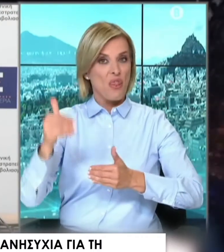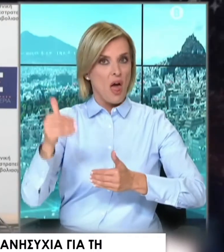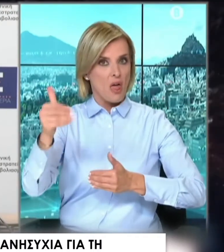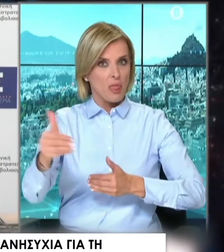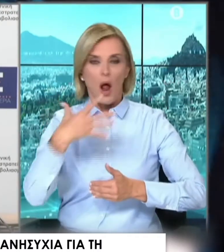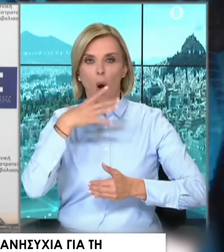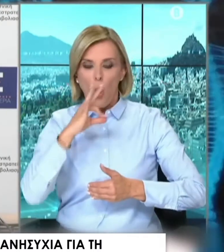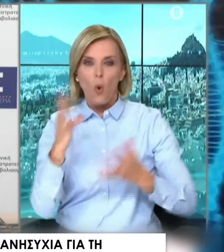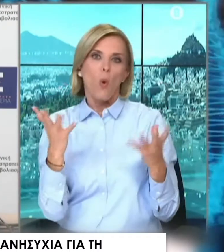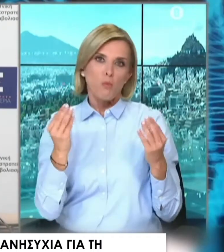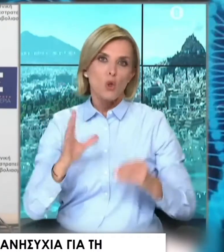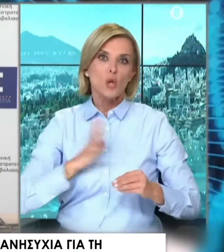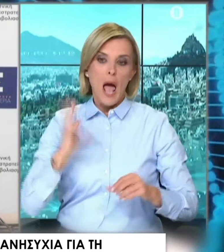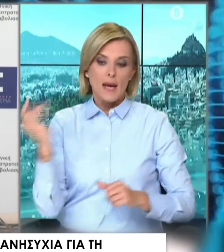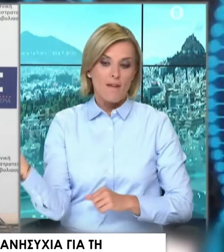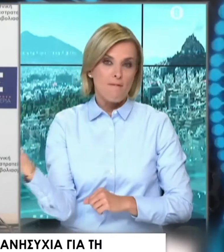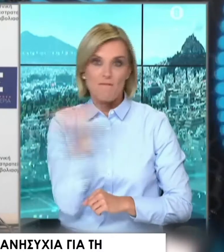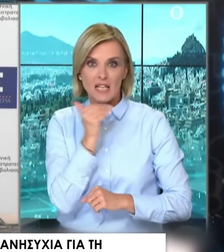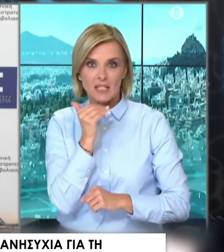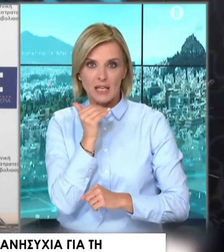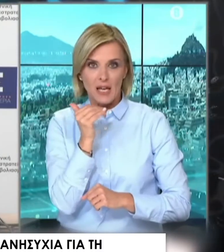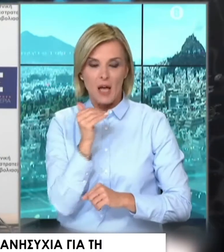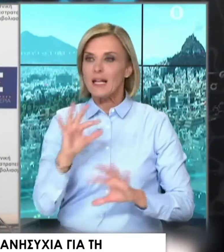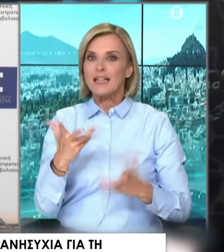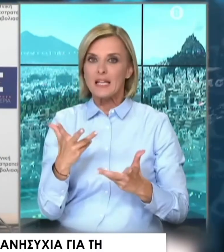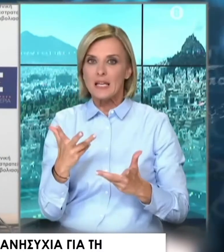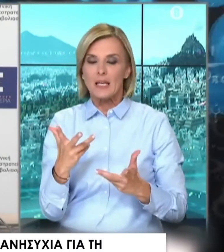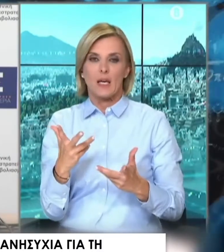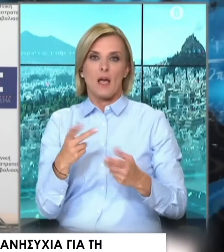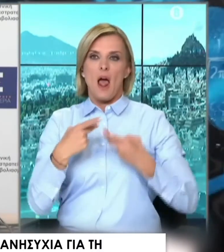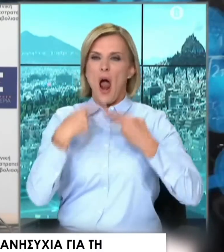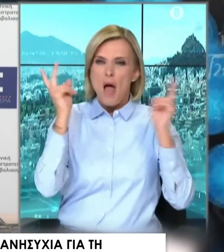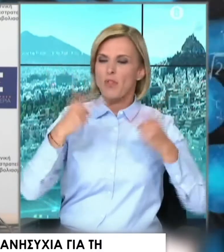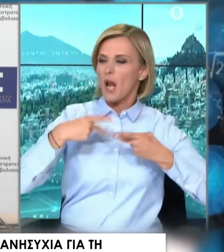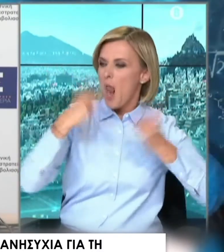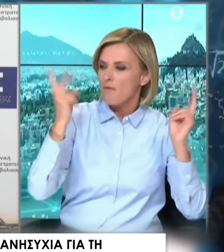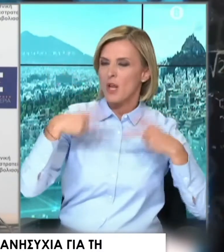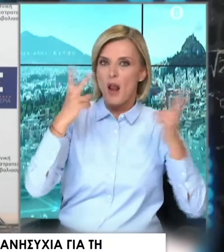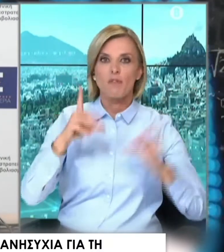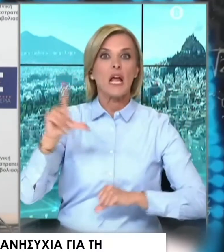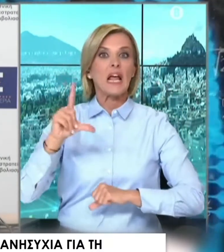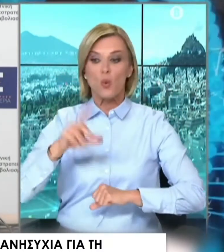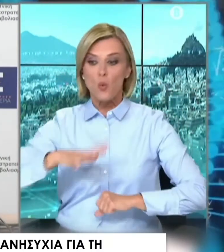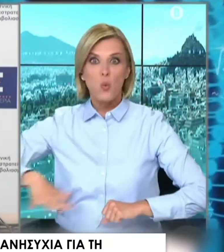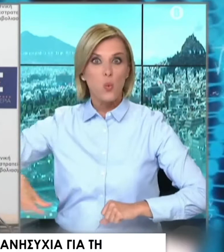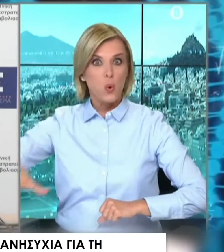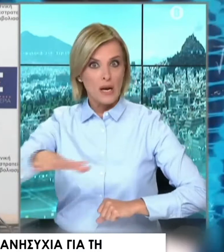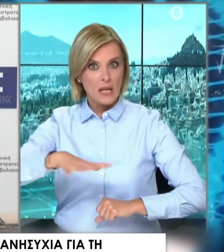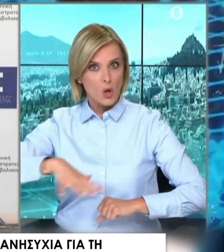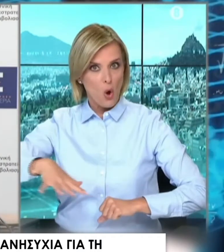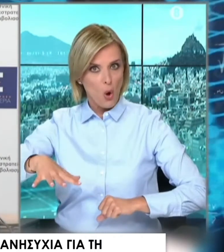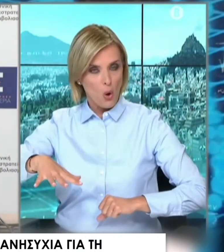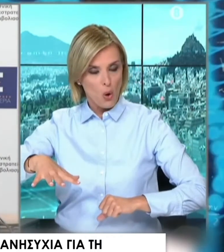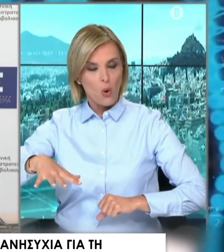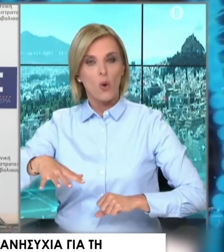αυτές, τυχόν βιαστική άξη των μη φαρμακευτικών παρεμβάσεων από τον Ιούλιο έναντι διατήρησης κάποιων